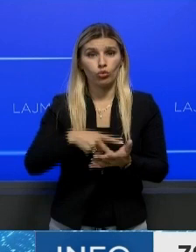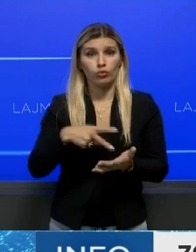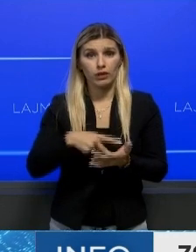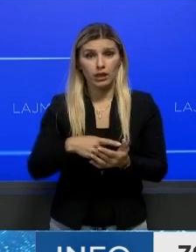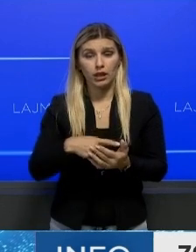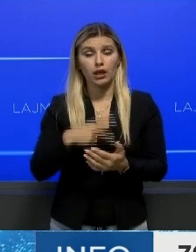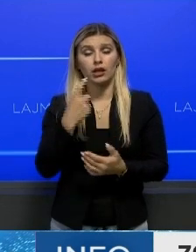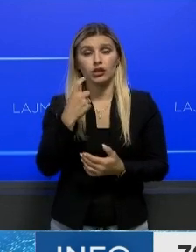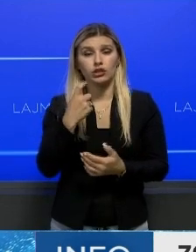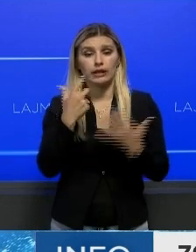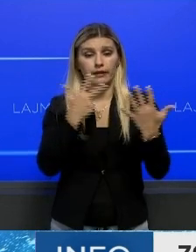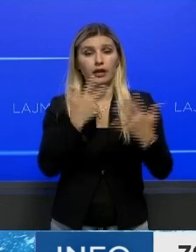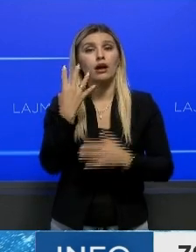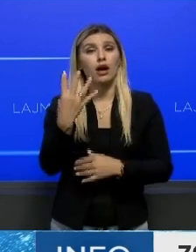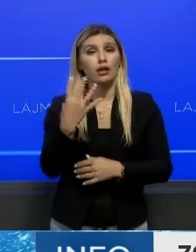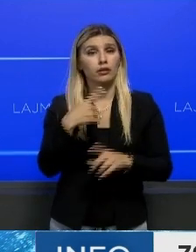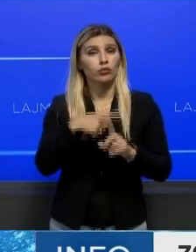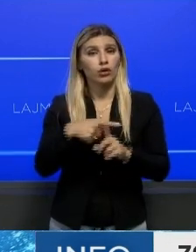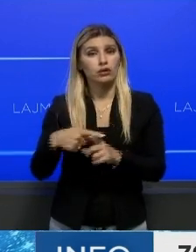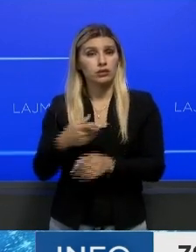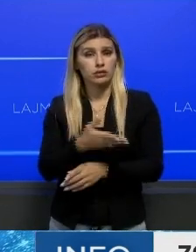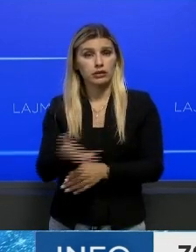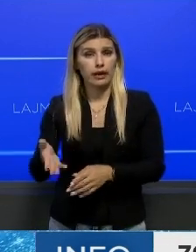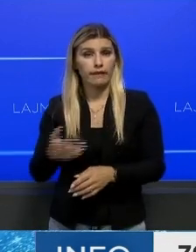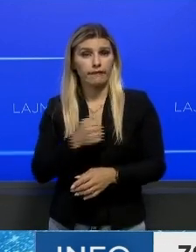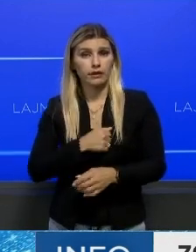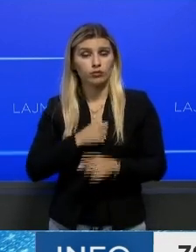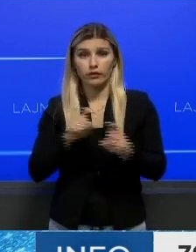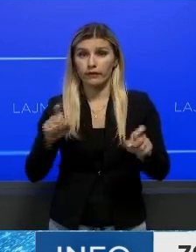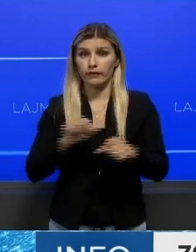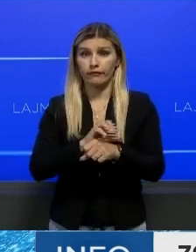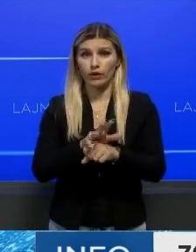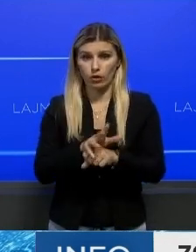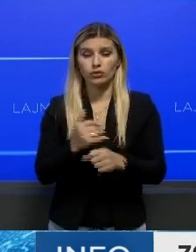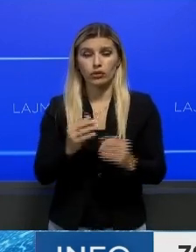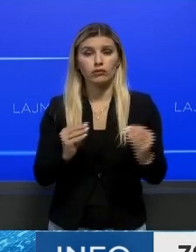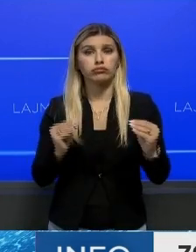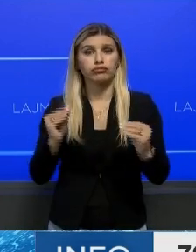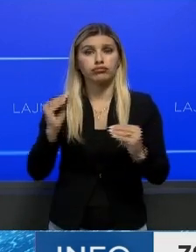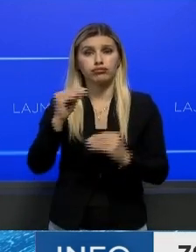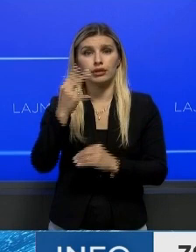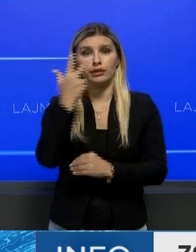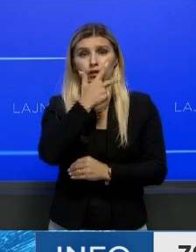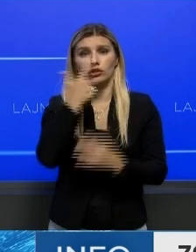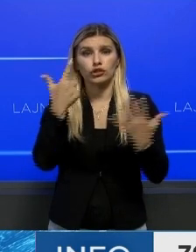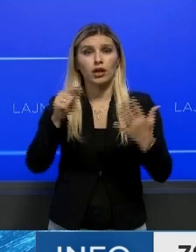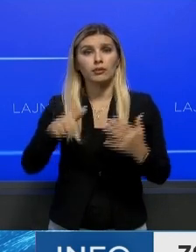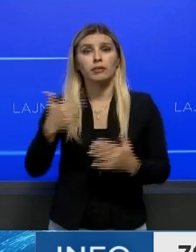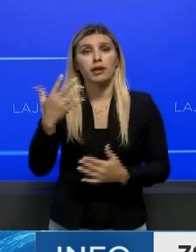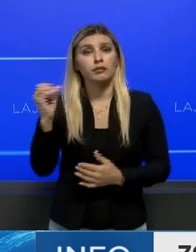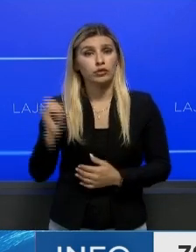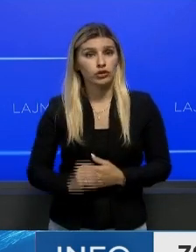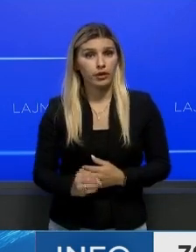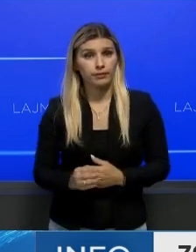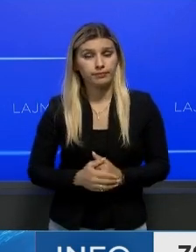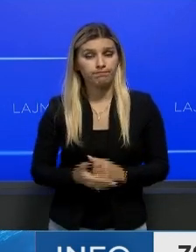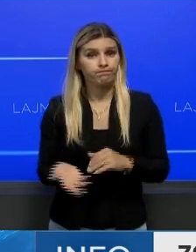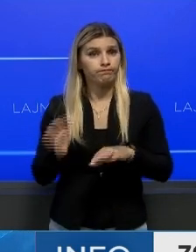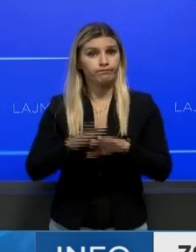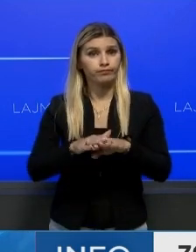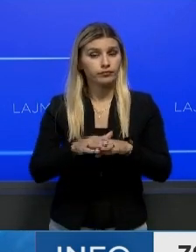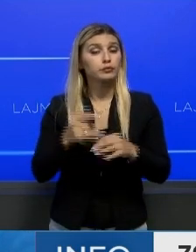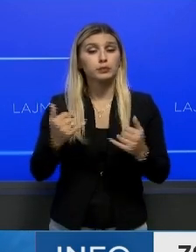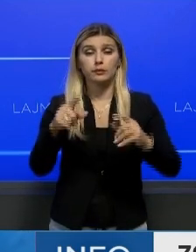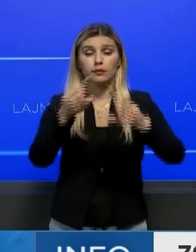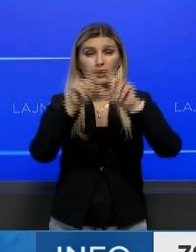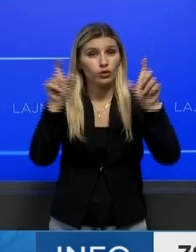.184, duke bërë që rastet me Covid të rritën në 37.815%. Instituti